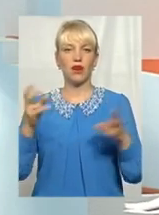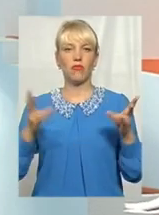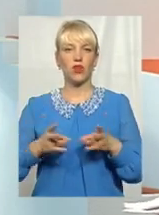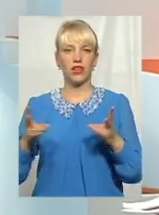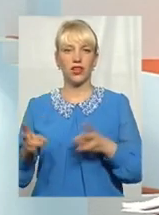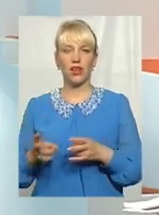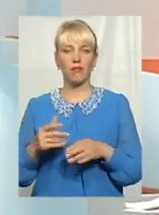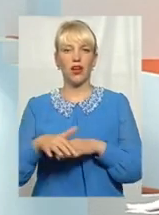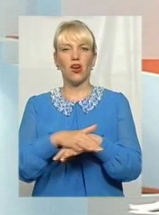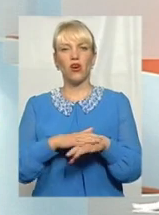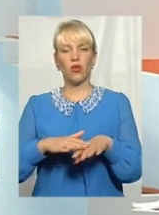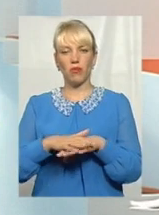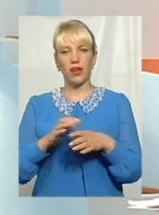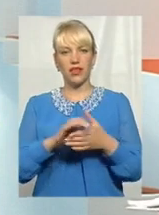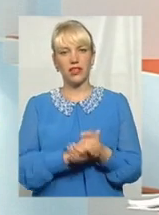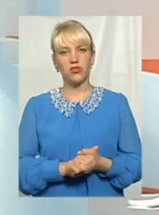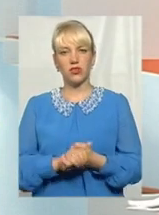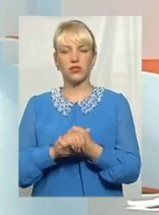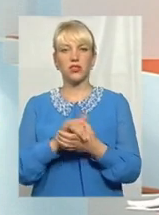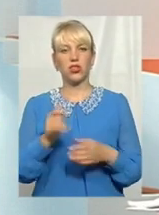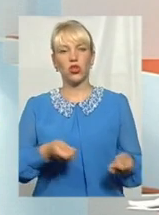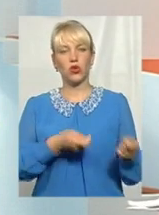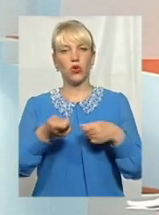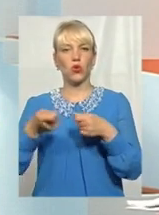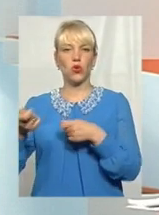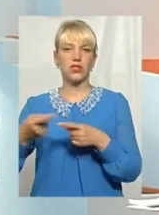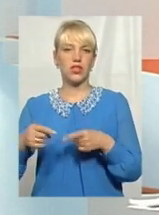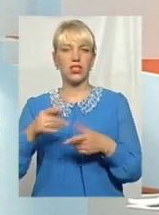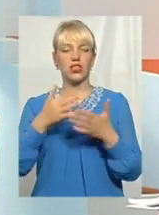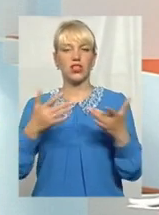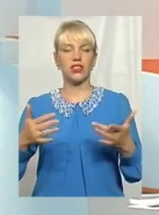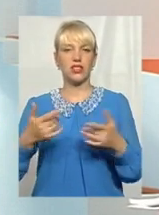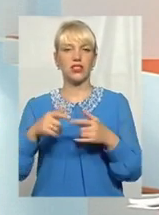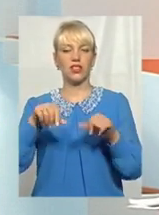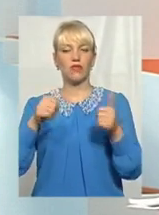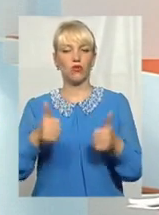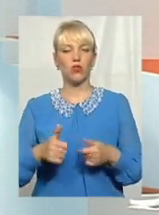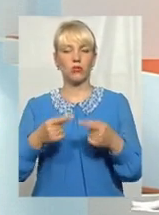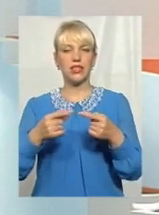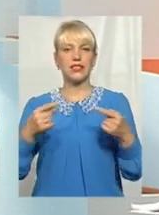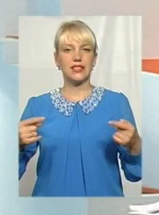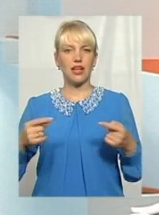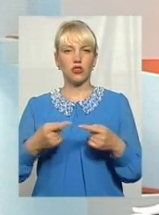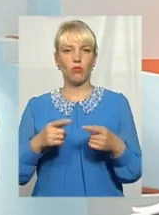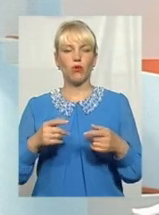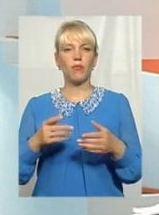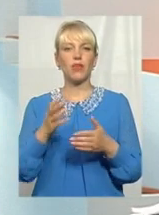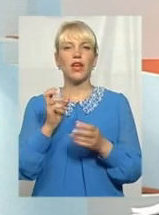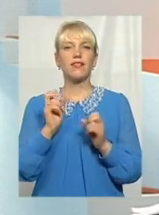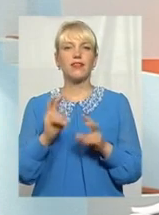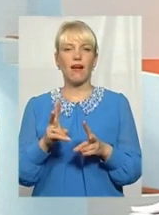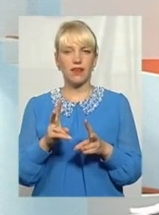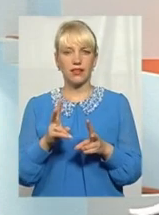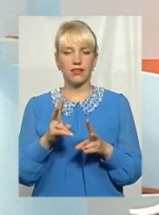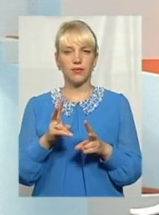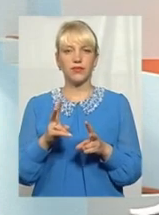громади, суспільства, і доносити через різні форми і засоби комунікацій те, як саме